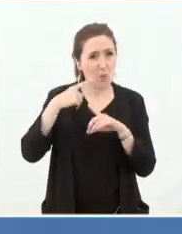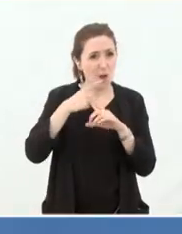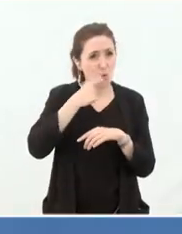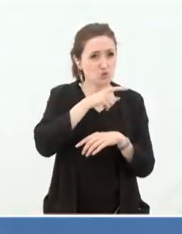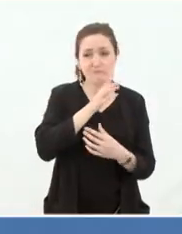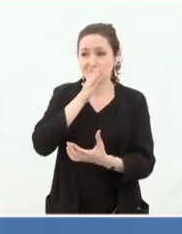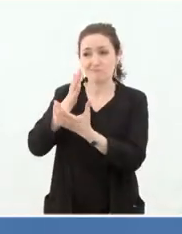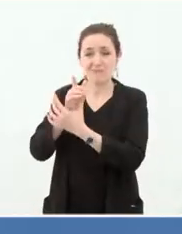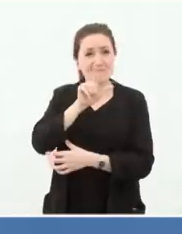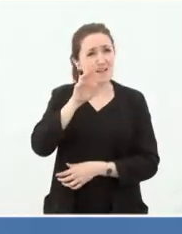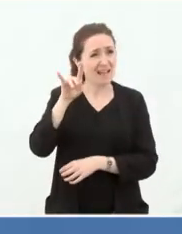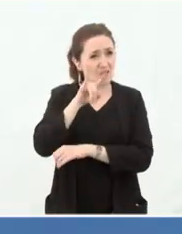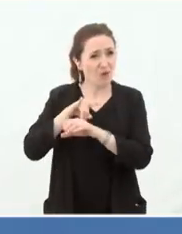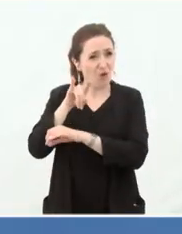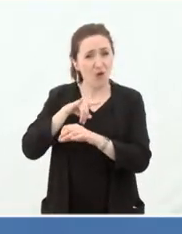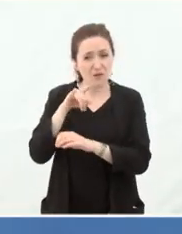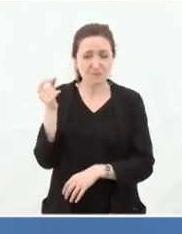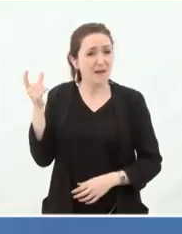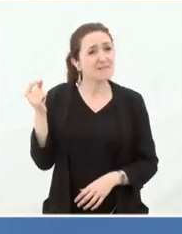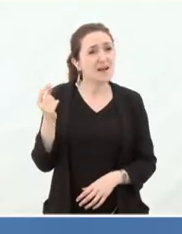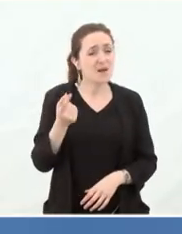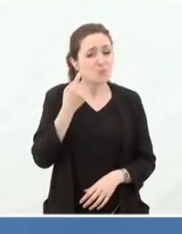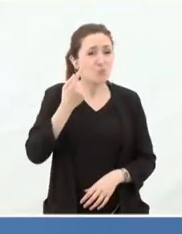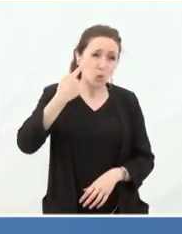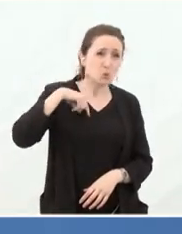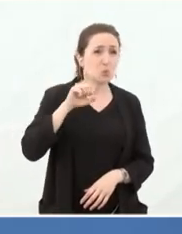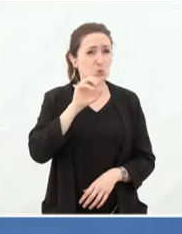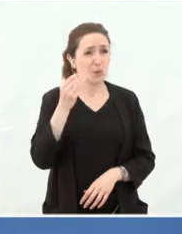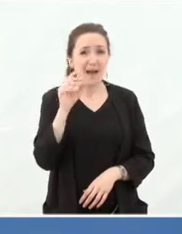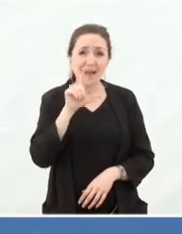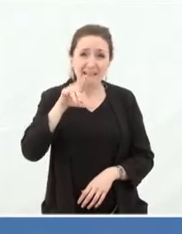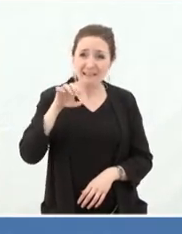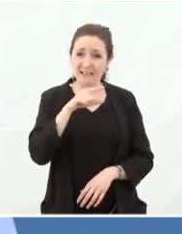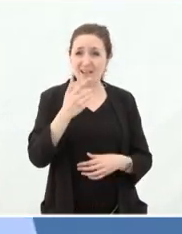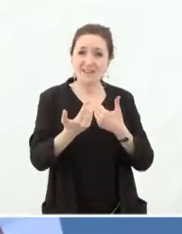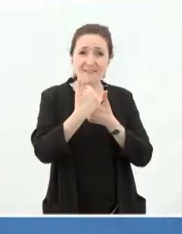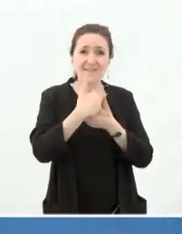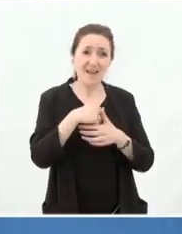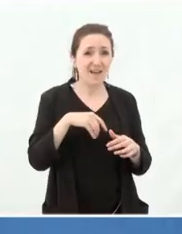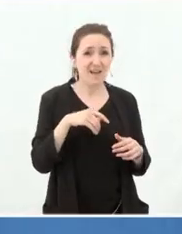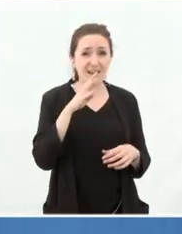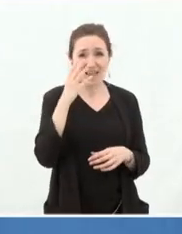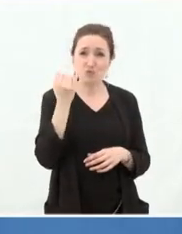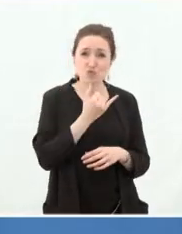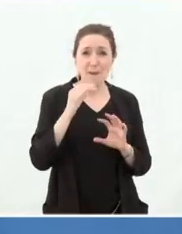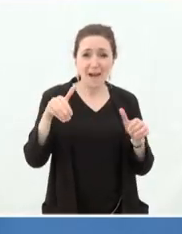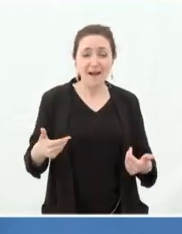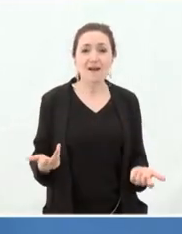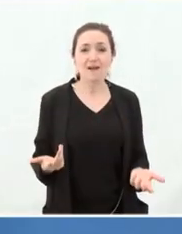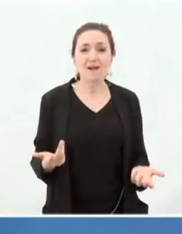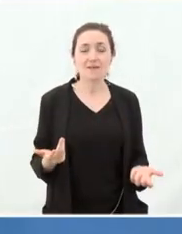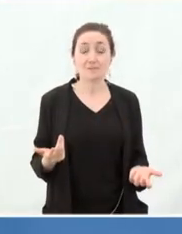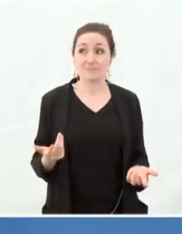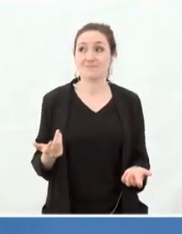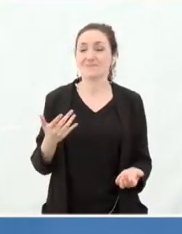intervenu en 24 heures. Et là en Somalie, vous mettez 4 jours. Et ça je trouve intéressant de voir aujourd'hui que, et ça on